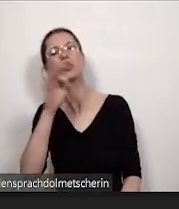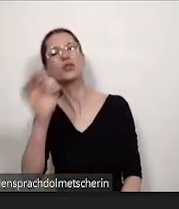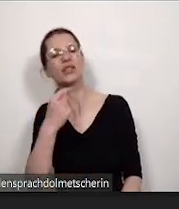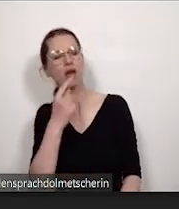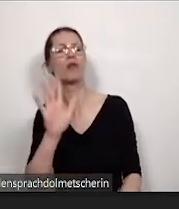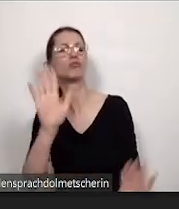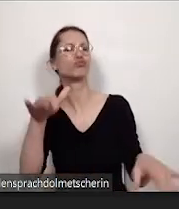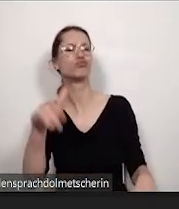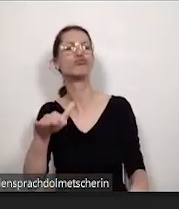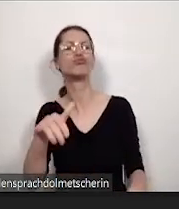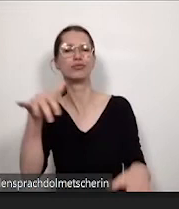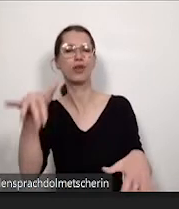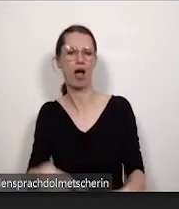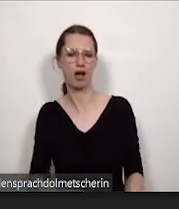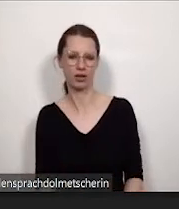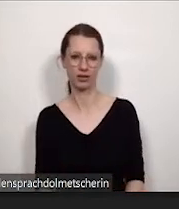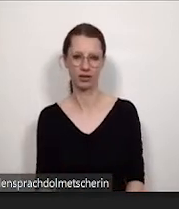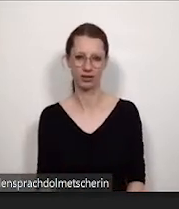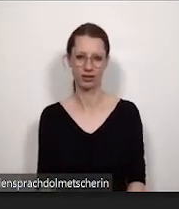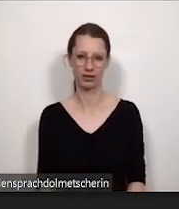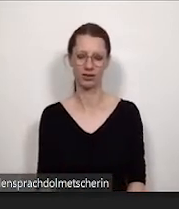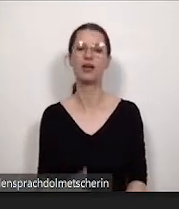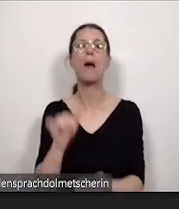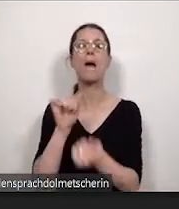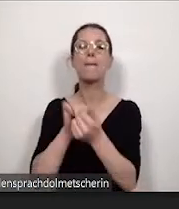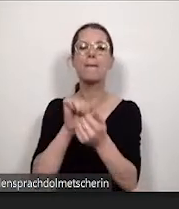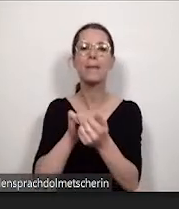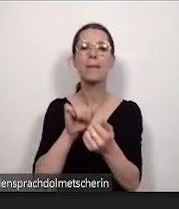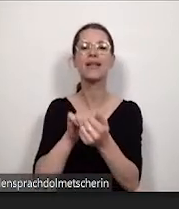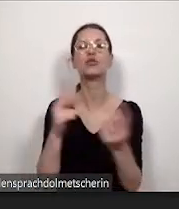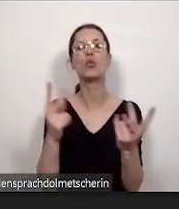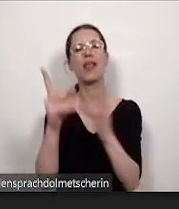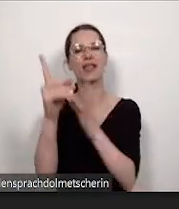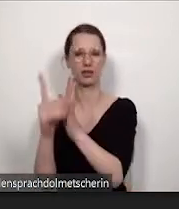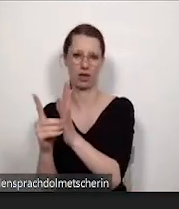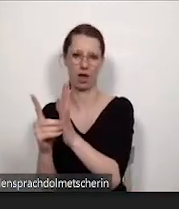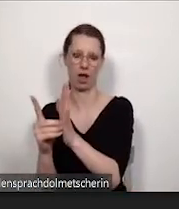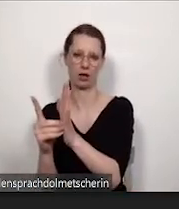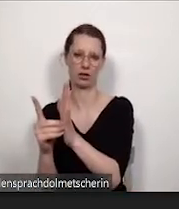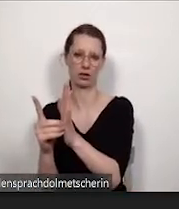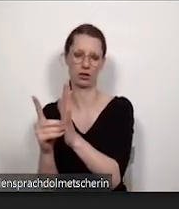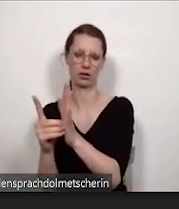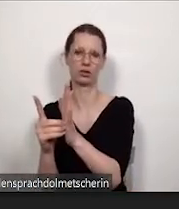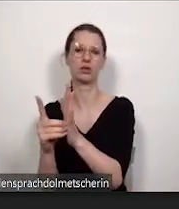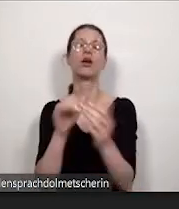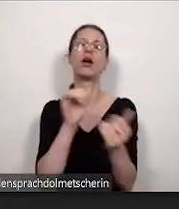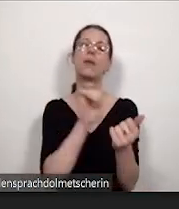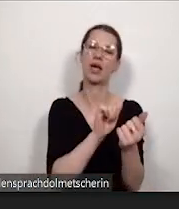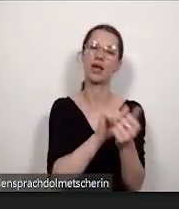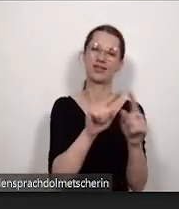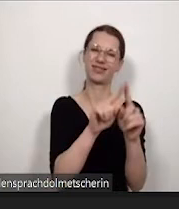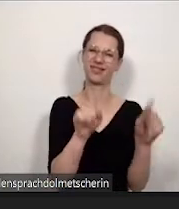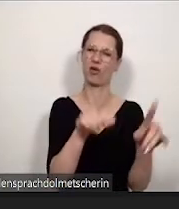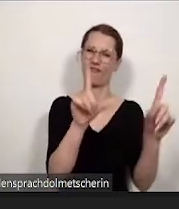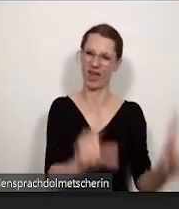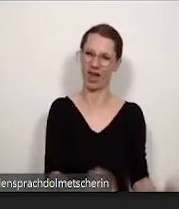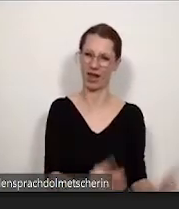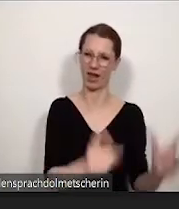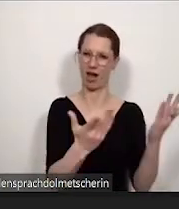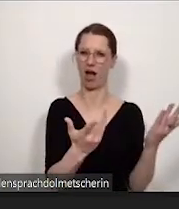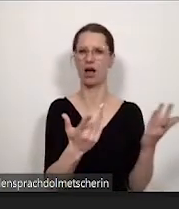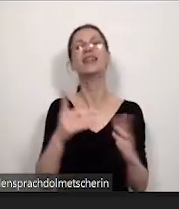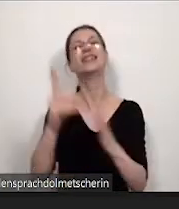aber genau, also in Print oder auch digital gab es, in Print gibt es es noch weniger und digital war dann